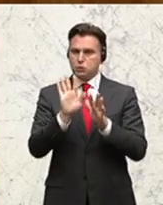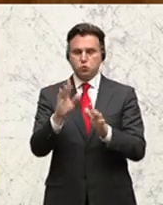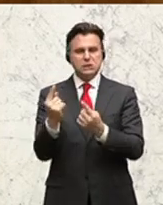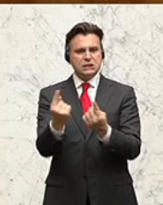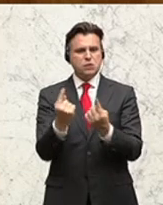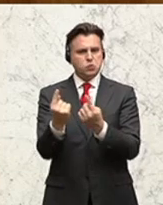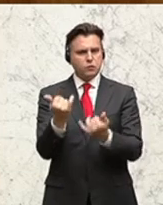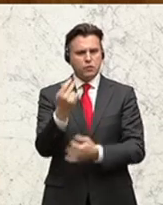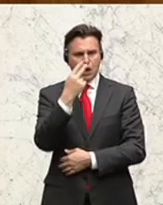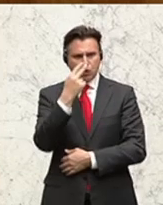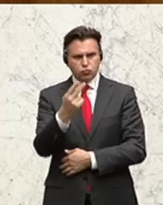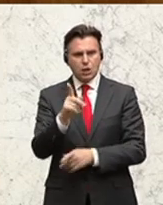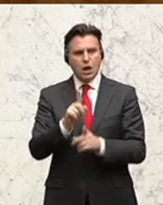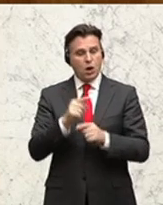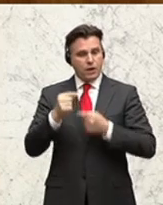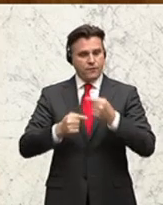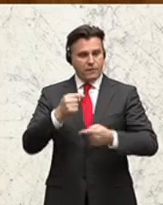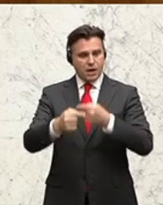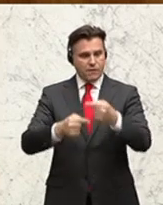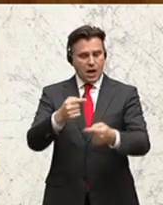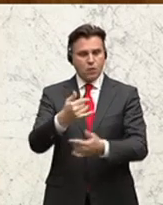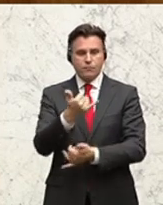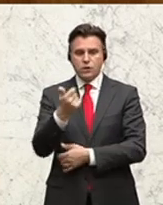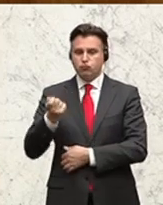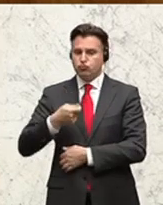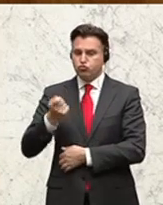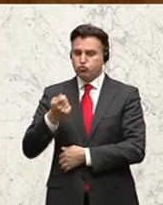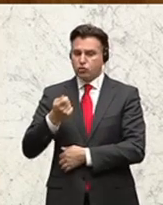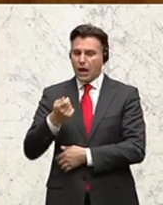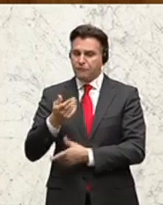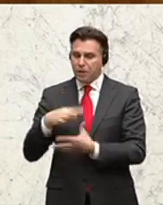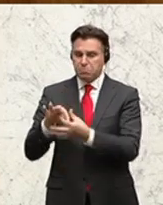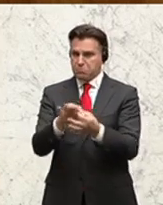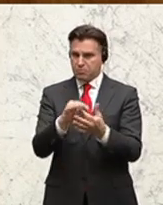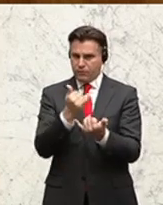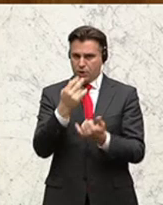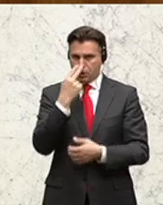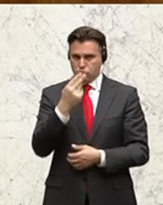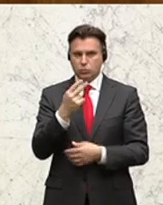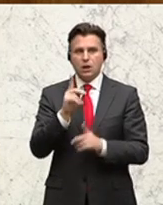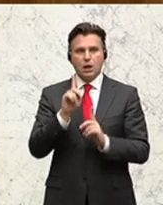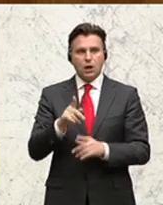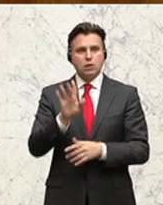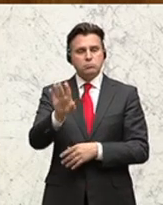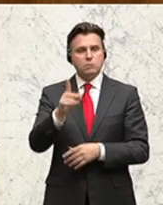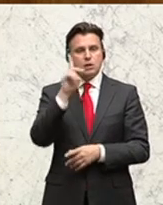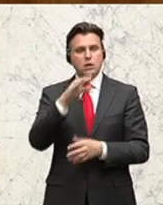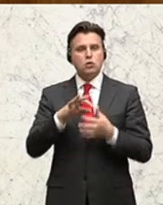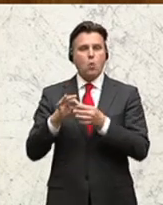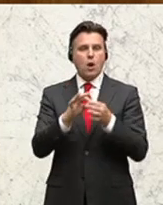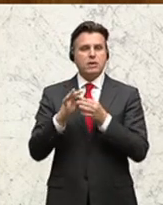beziehungsweise um Tierschutz in Verfahren, auch als Straftatbestand. Ein Antrag bezieht sich auf die Parteistellung von